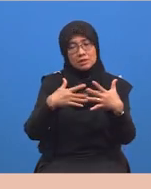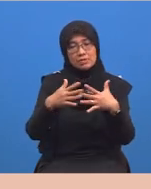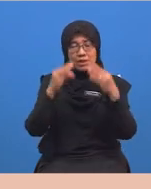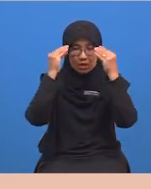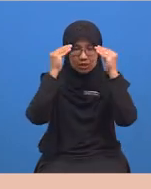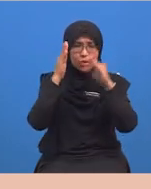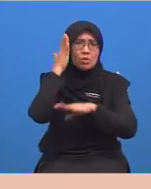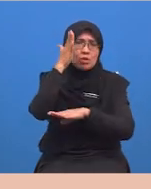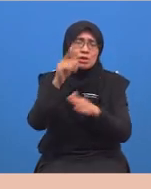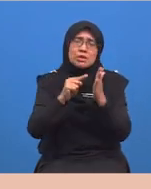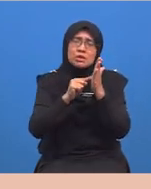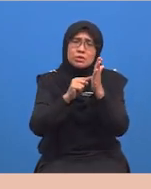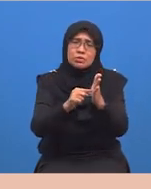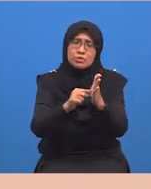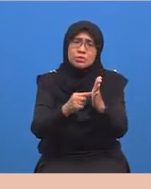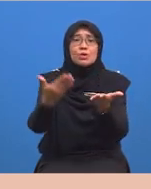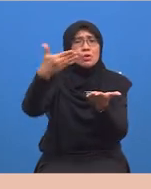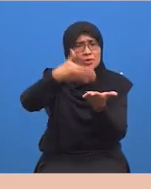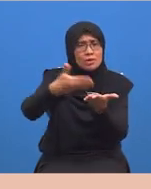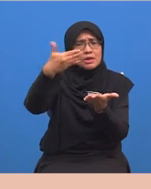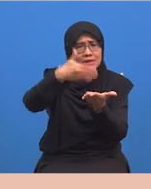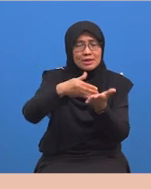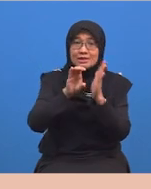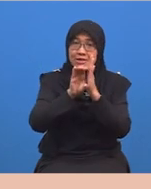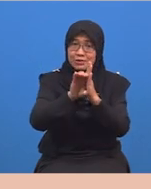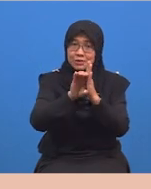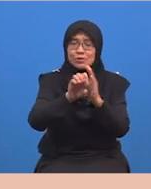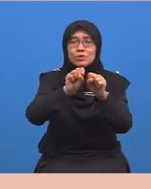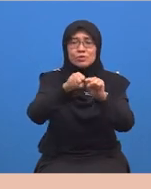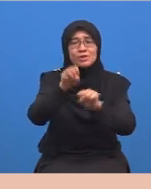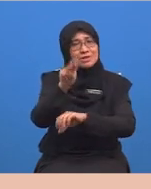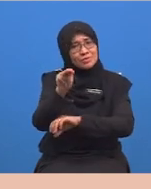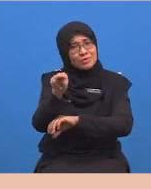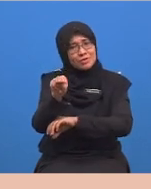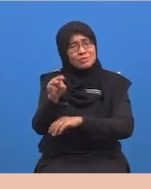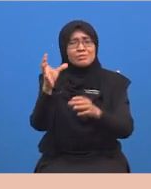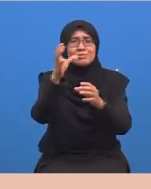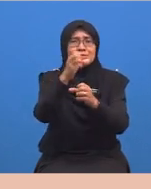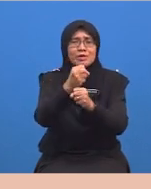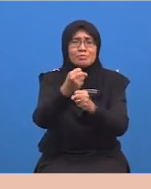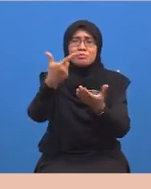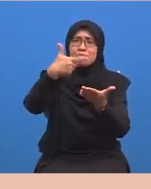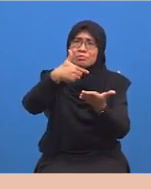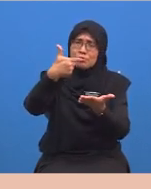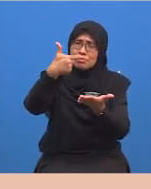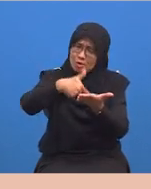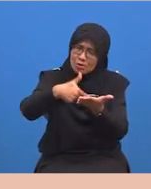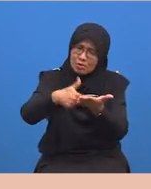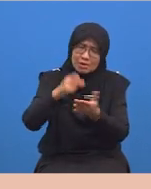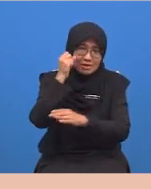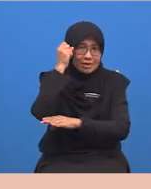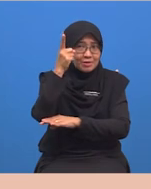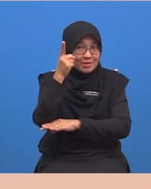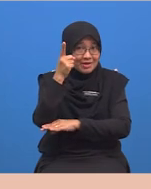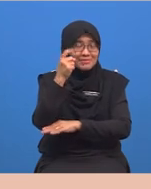Cikgu akan tunjukkan beberapa contoh lagi supaya murid-murid dapat lebih faham dan jelas